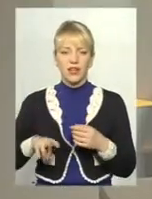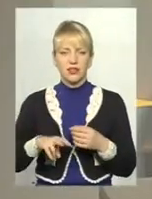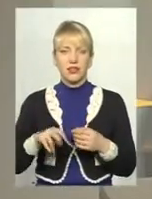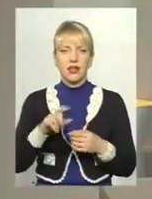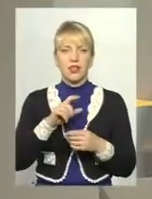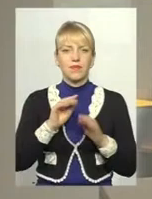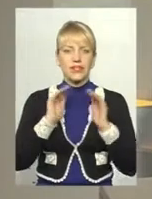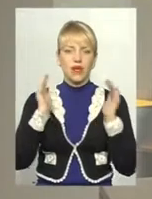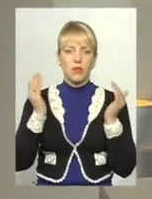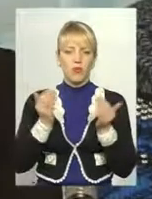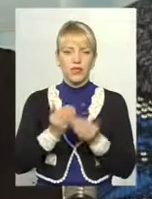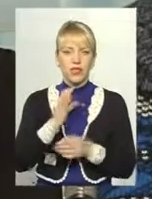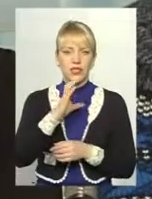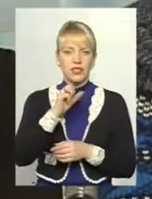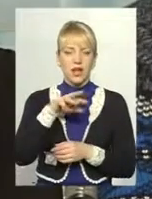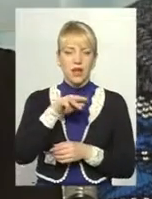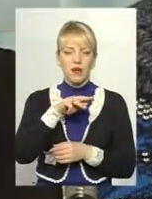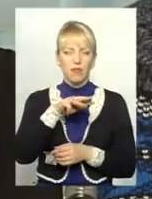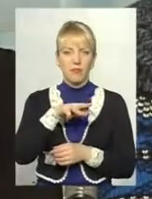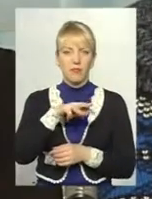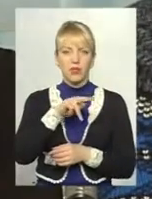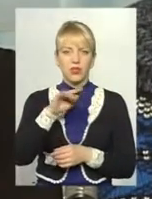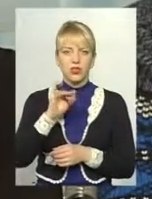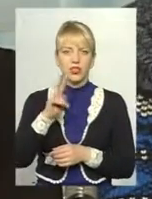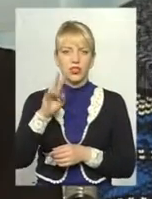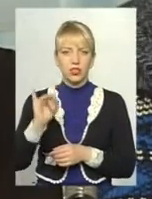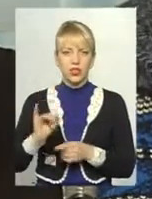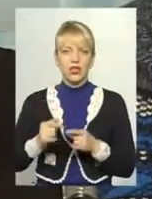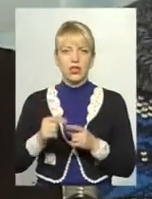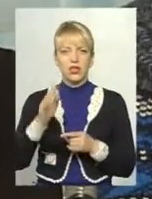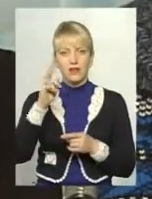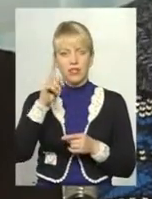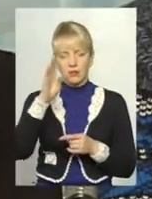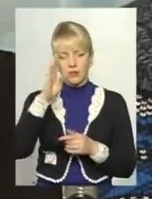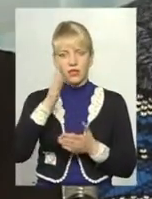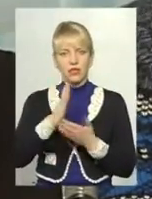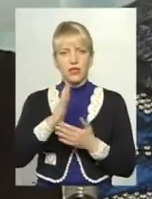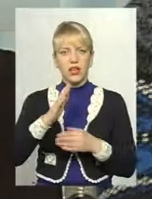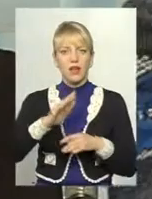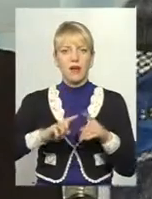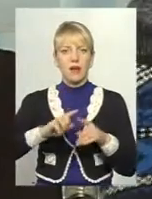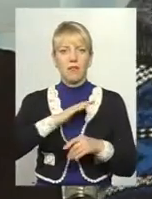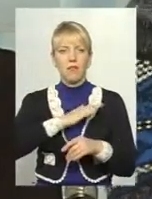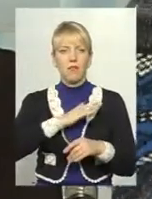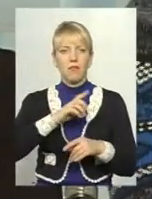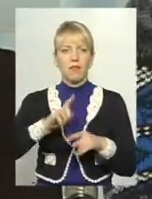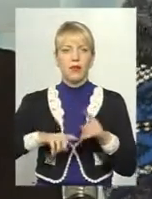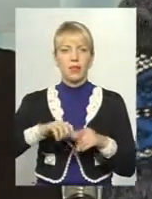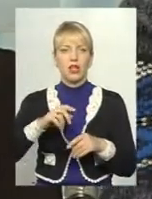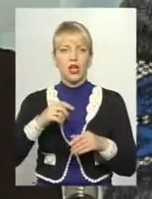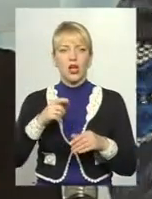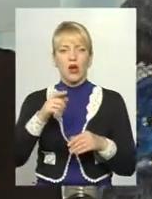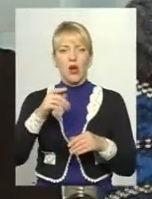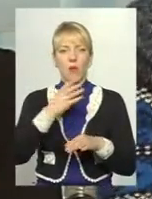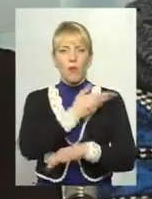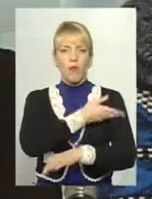пробує, але він патріот, хороших новин один, і це одна, вони, як би, таку позицію Польща до збруча ми даємо, підтримуємо,